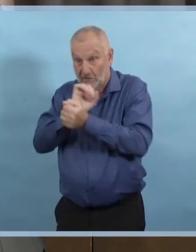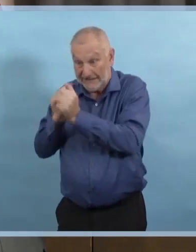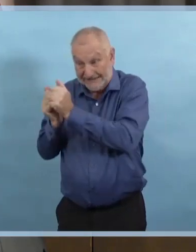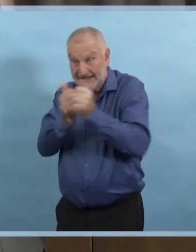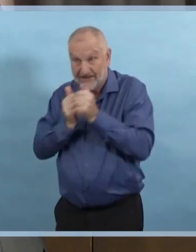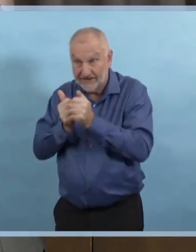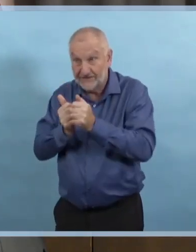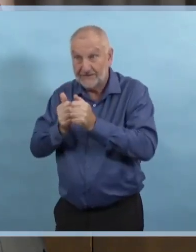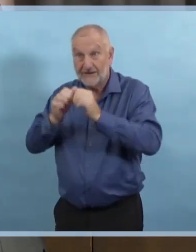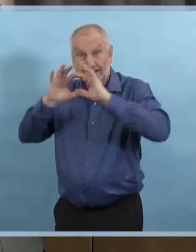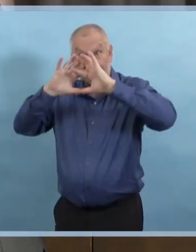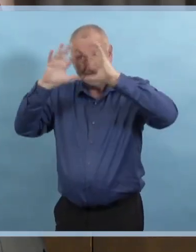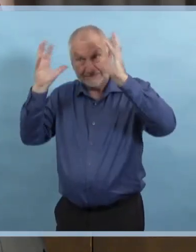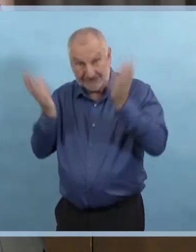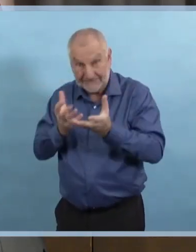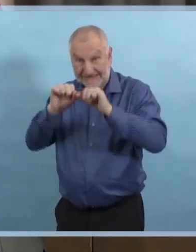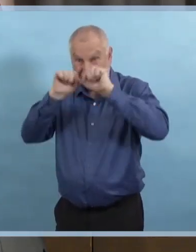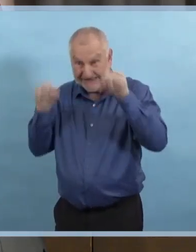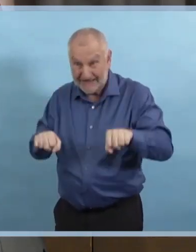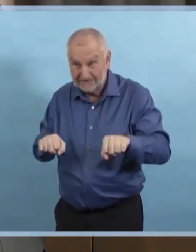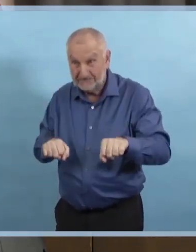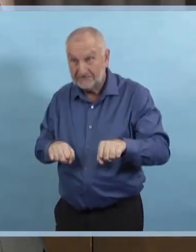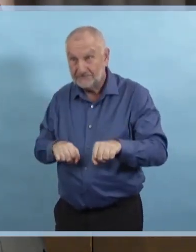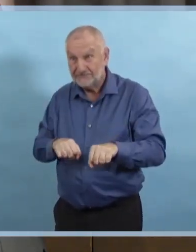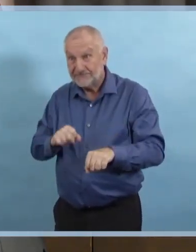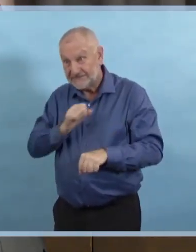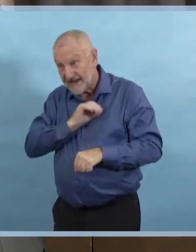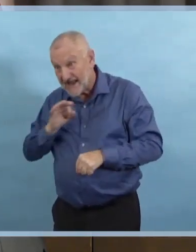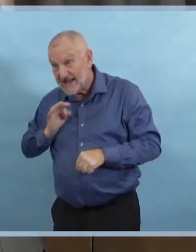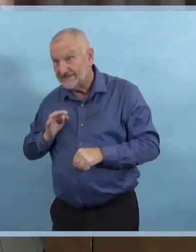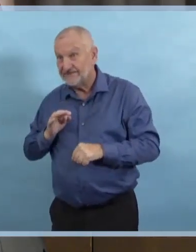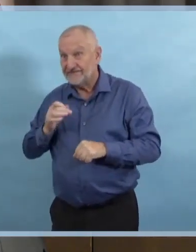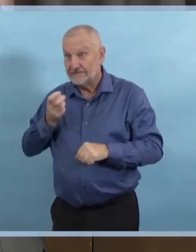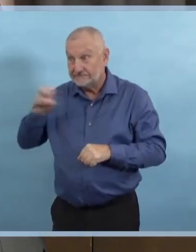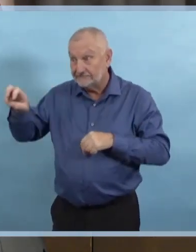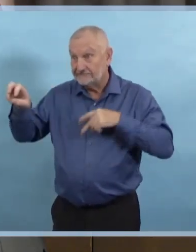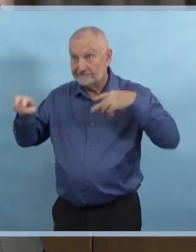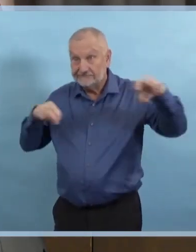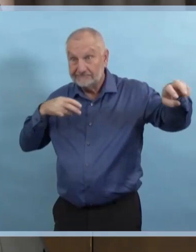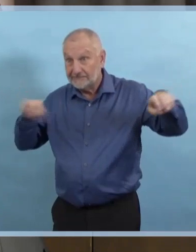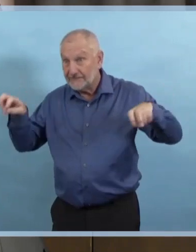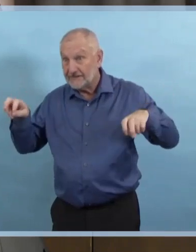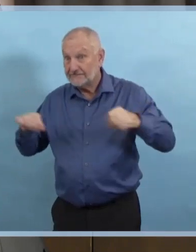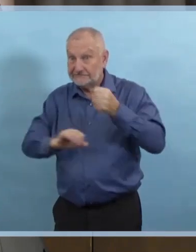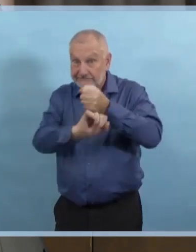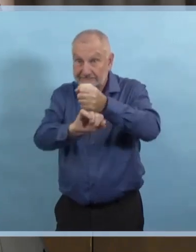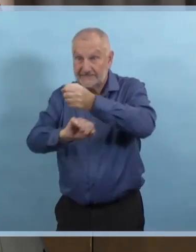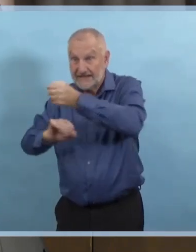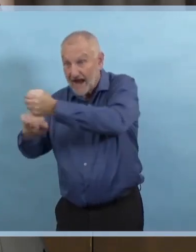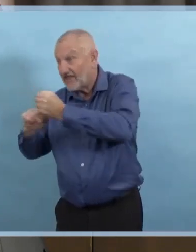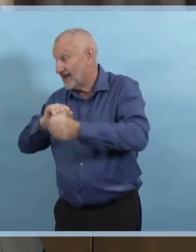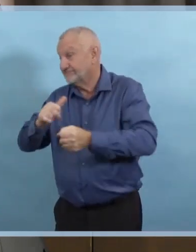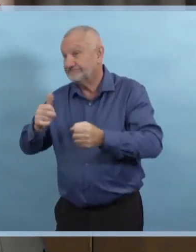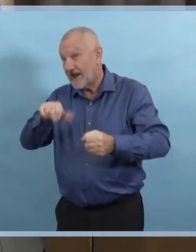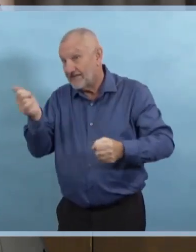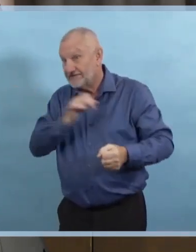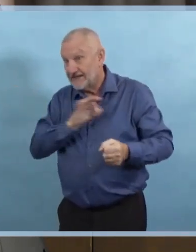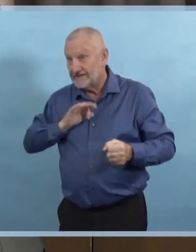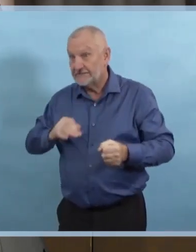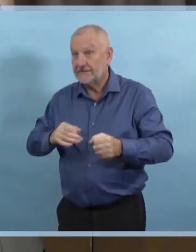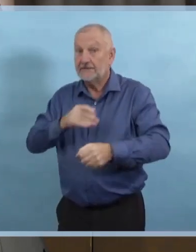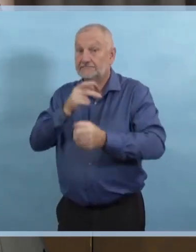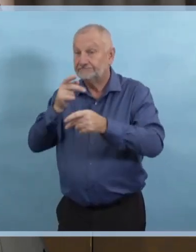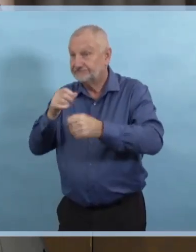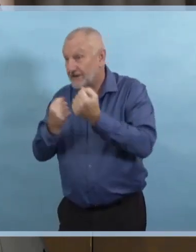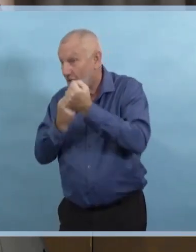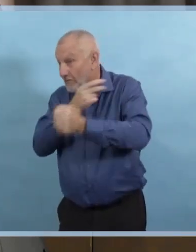En tant que système, nous avons une certaine capacité, mais dans ces points chauds où il y a des éclosions, ce n